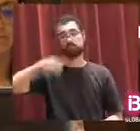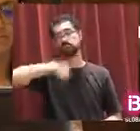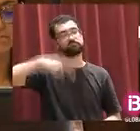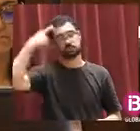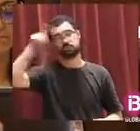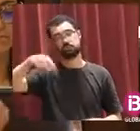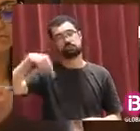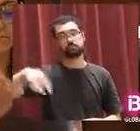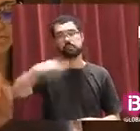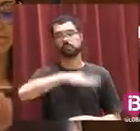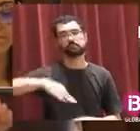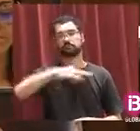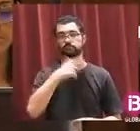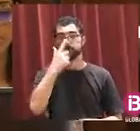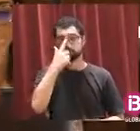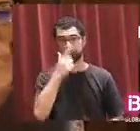autònoma.